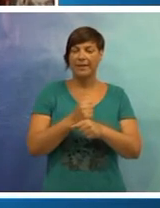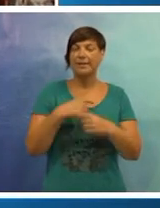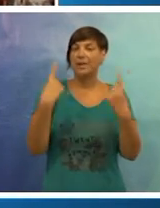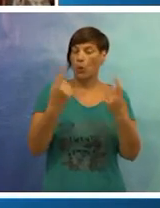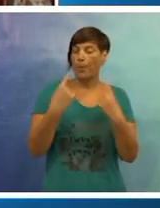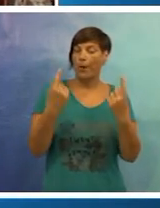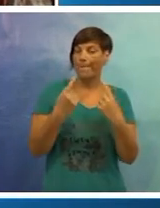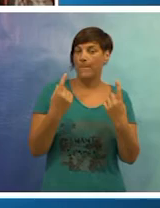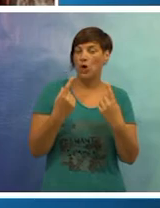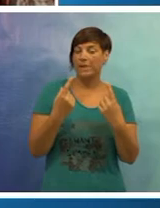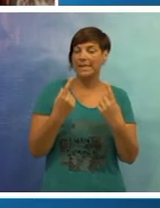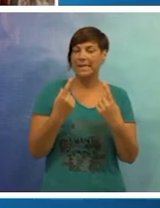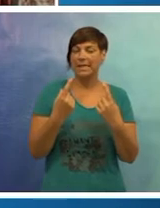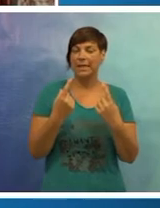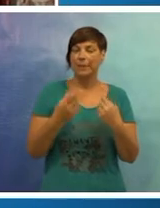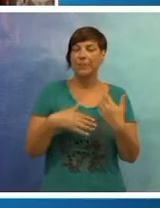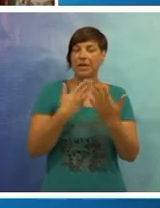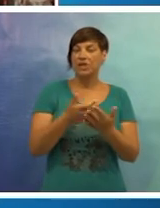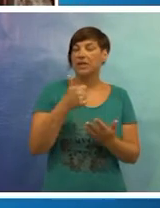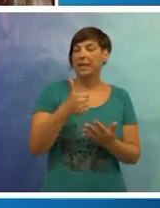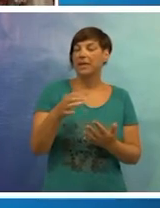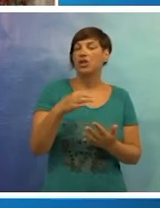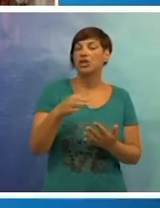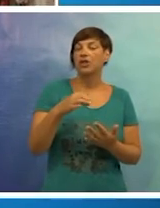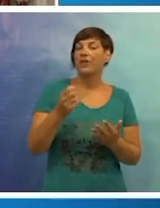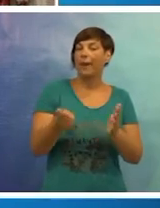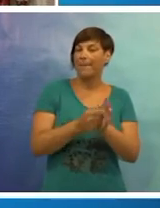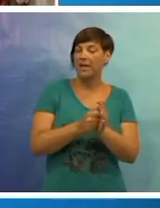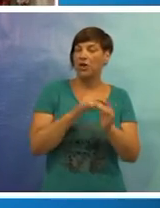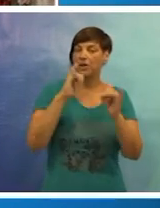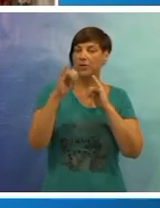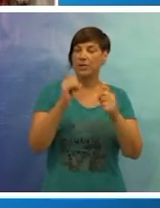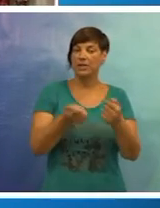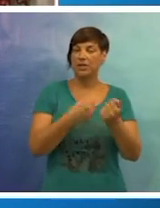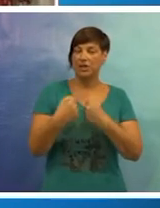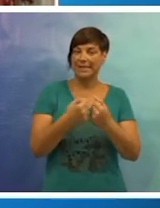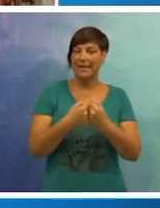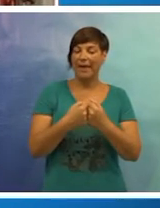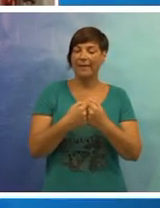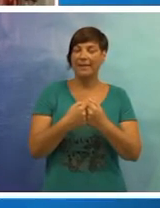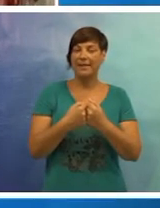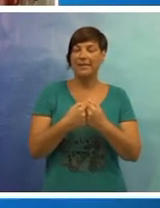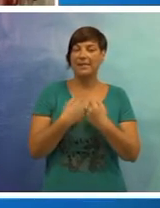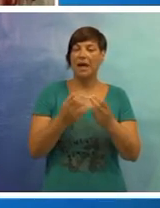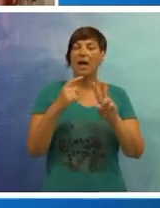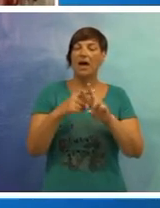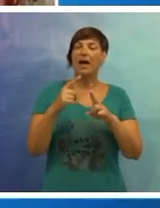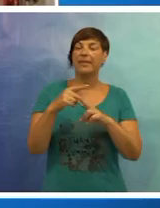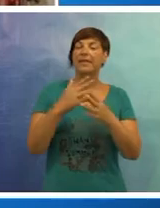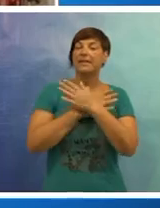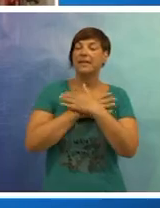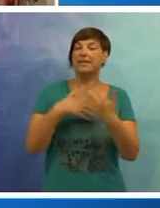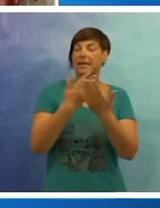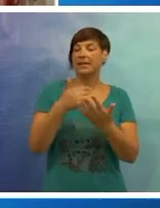Radi se na onome u promociji naravno i čini jedan od osnovnih prihoda turističkih zajednica. Dakle, ne samo lokalno, nego i regionalno.